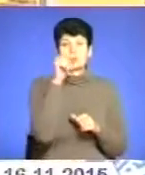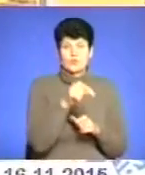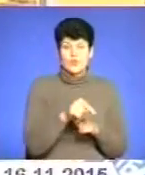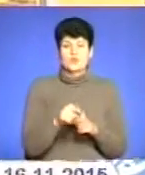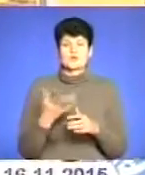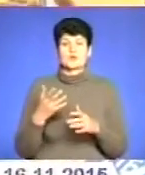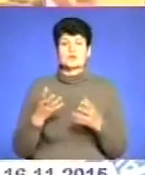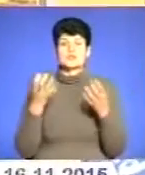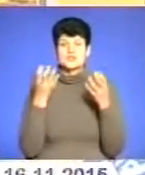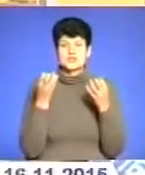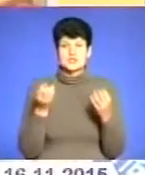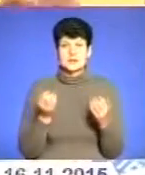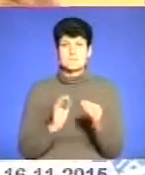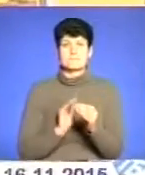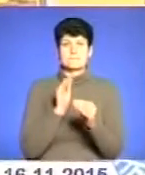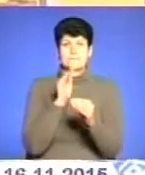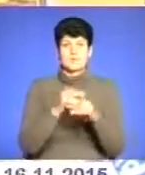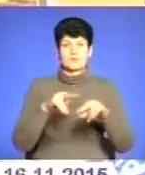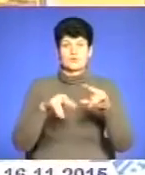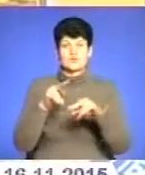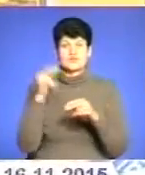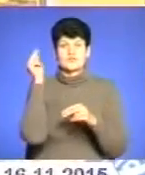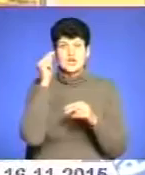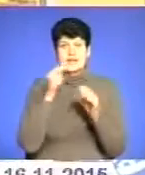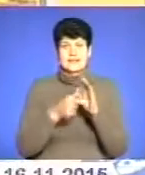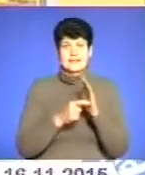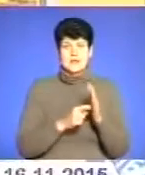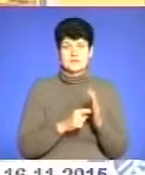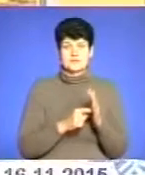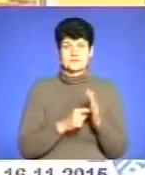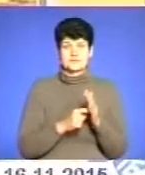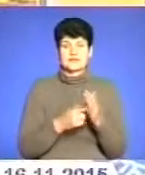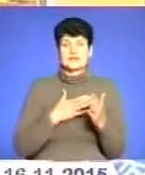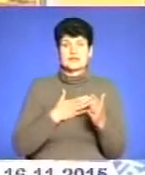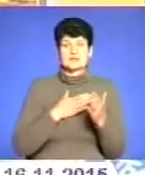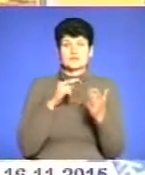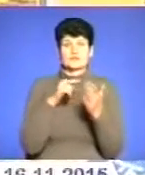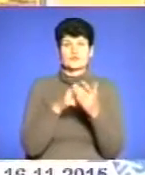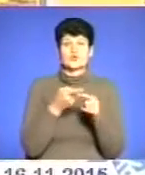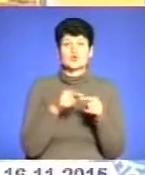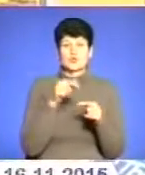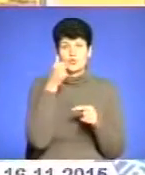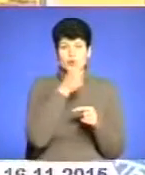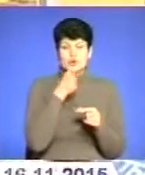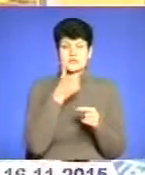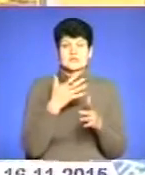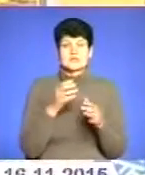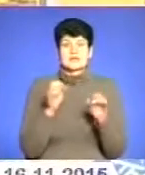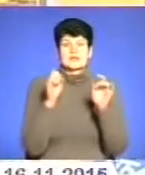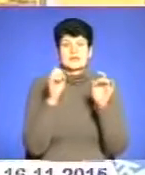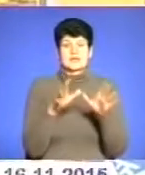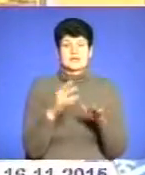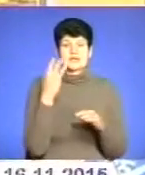їдальні, прибудовуємо навчальні класи. Наша якраз стратегія в цьому році – щонайменше здати три